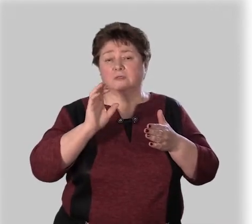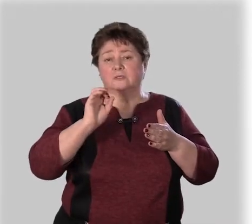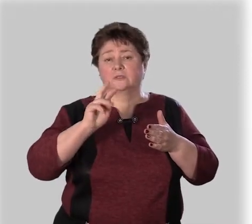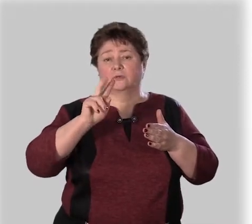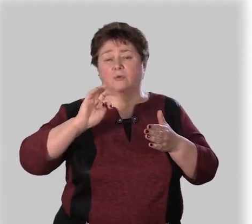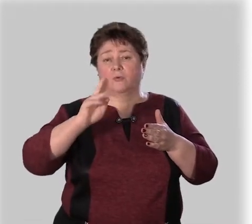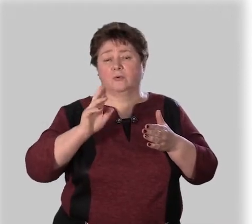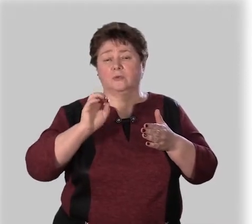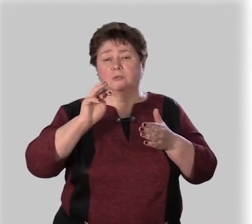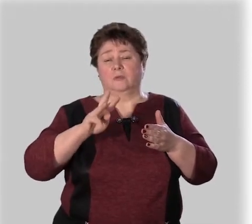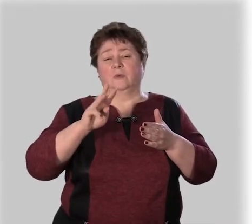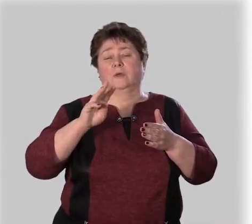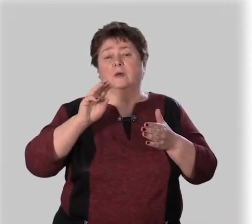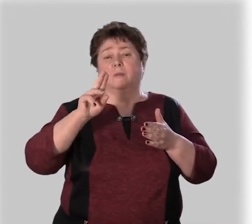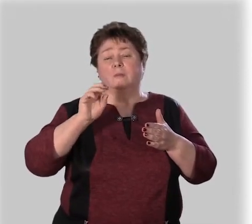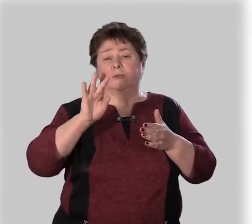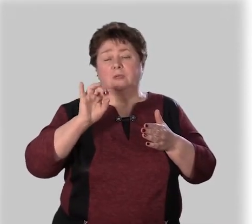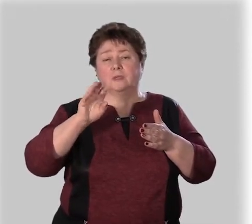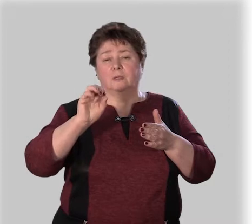К скольким приехать?